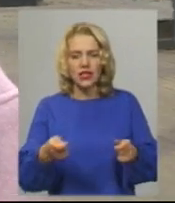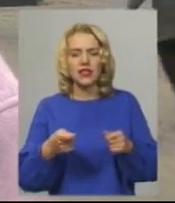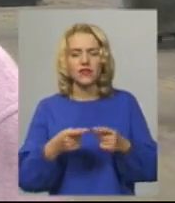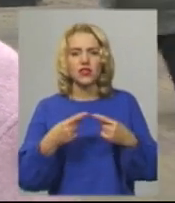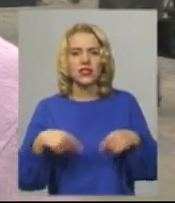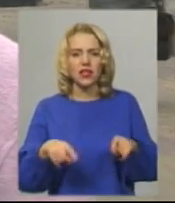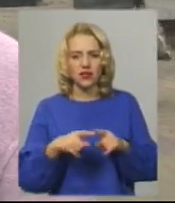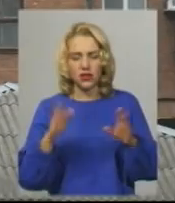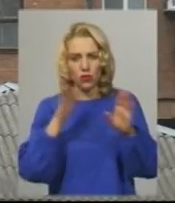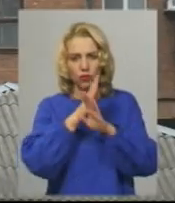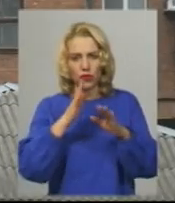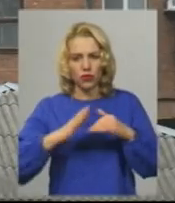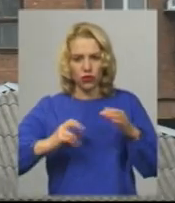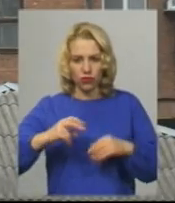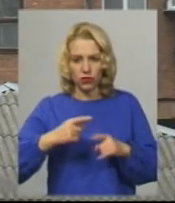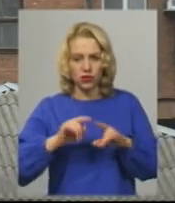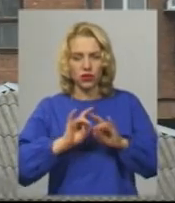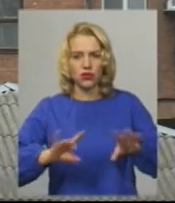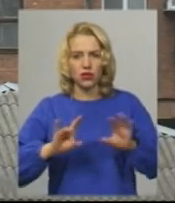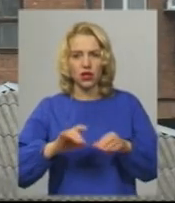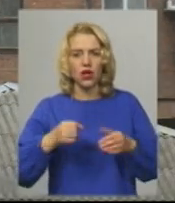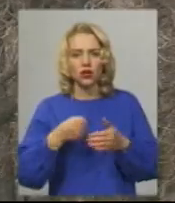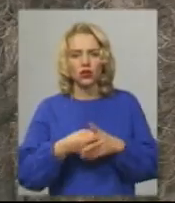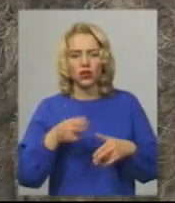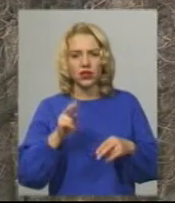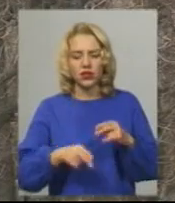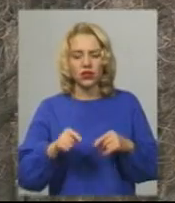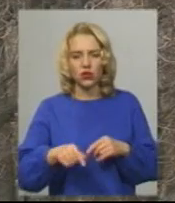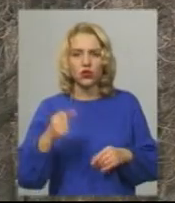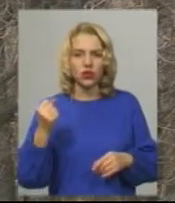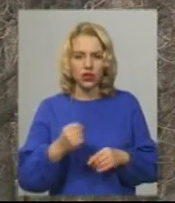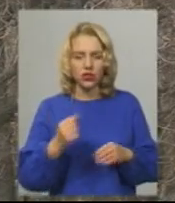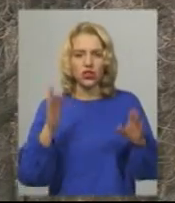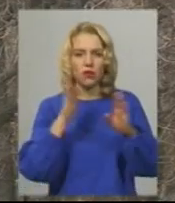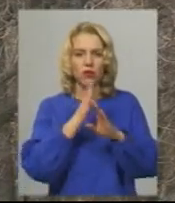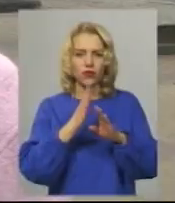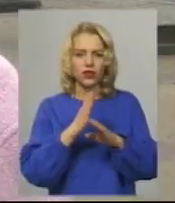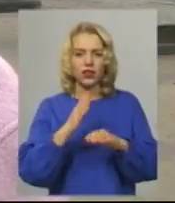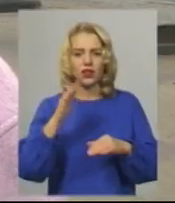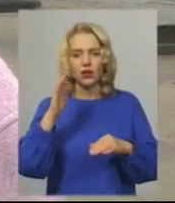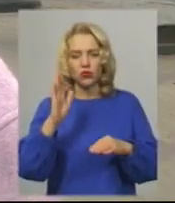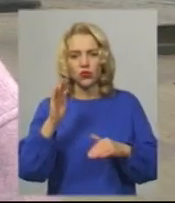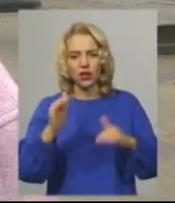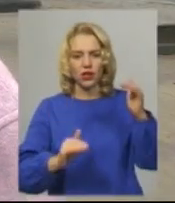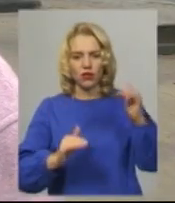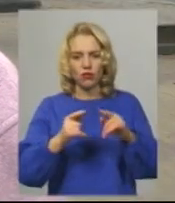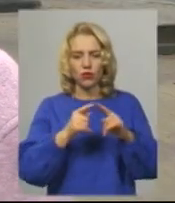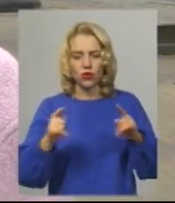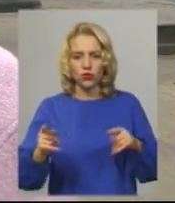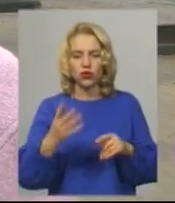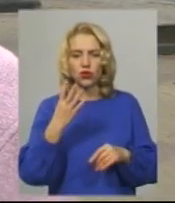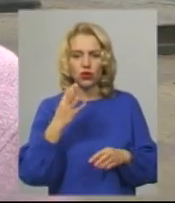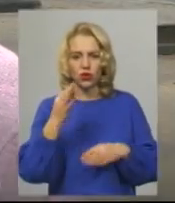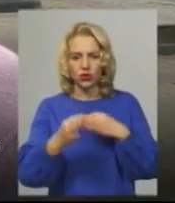центру гідрометеорології, Люся Ковалишина каже, до кінця цього тижня температура повітря в області коливатиметься. Впродовж наступних чотирьох діб